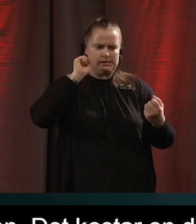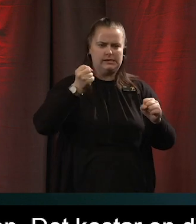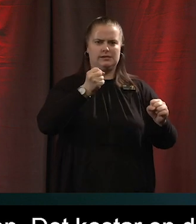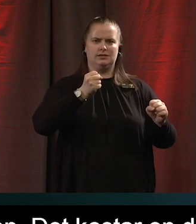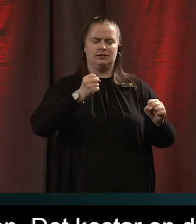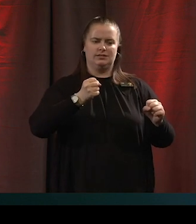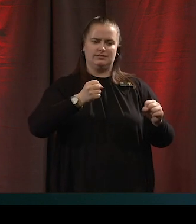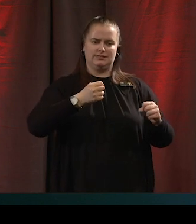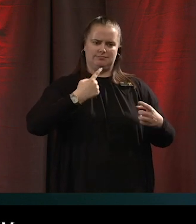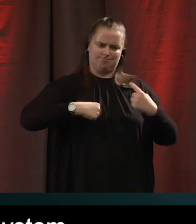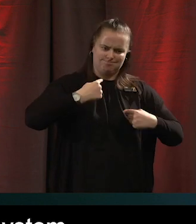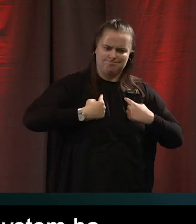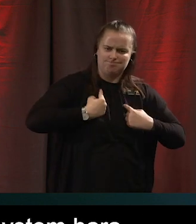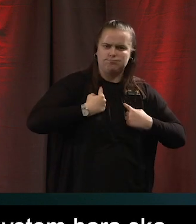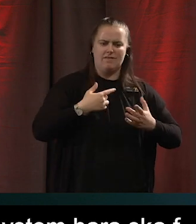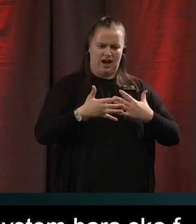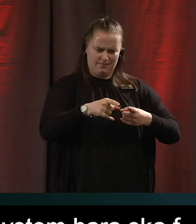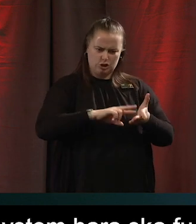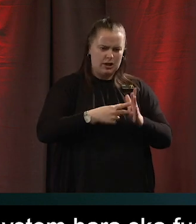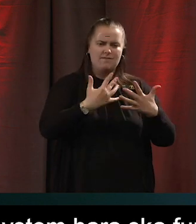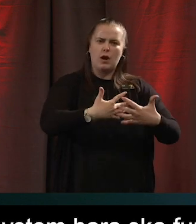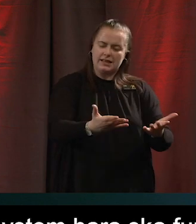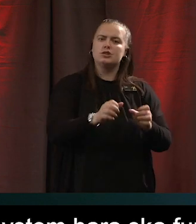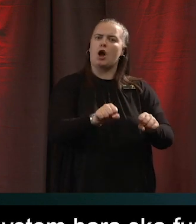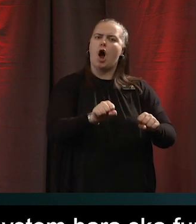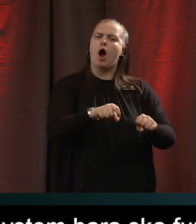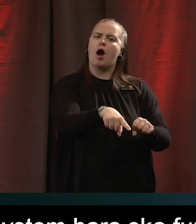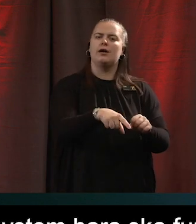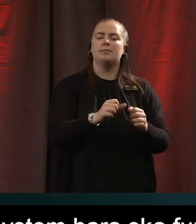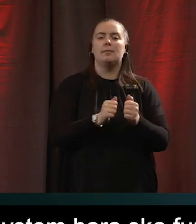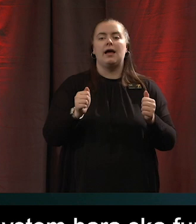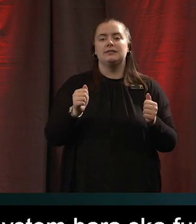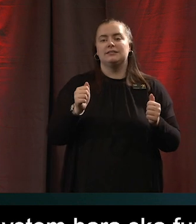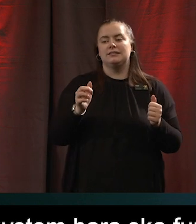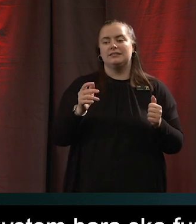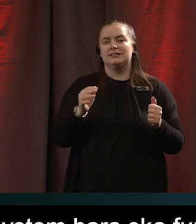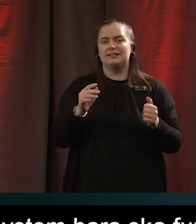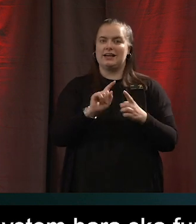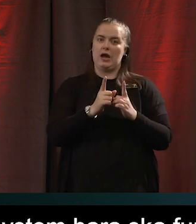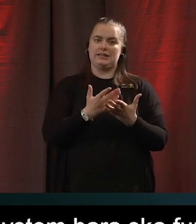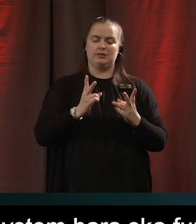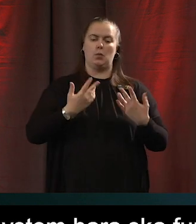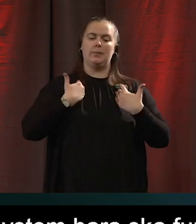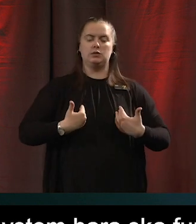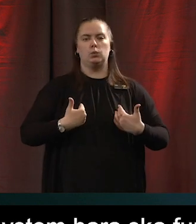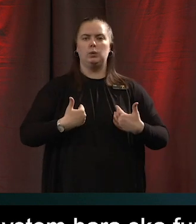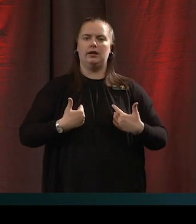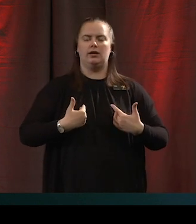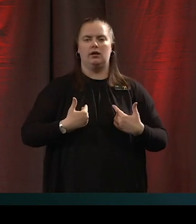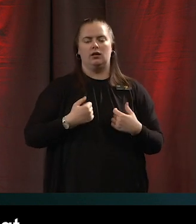ska funka men inte gör det. Och så kanske man inte blir lika liksom personligen nedstämd som en